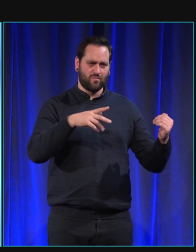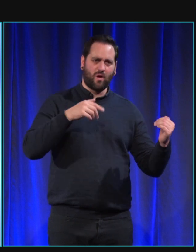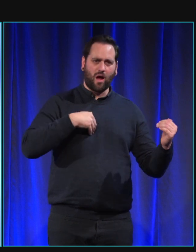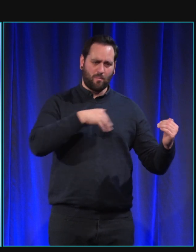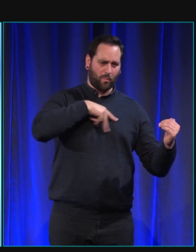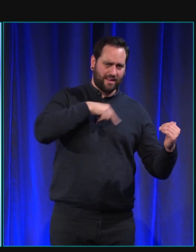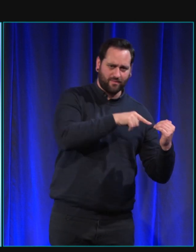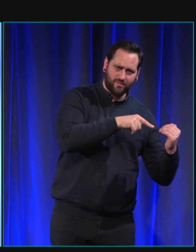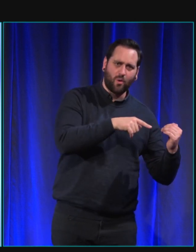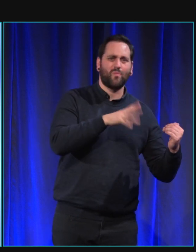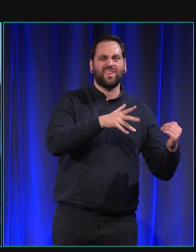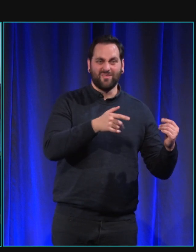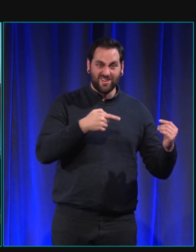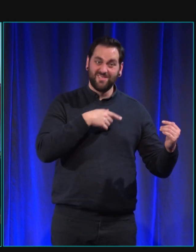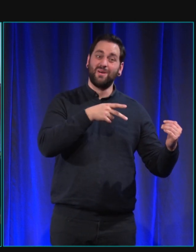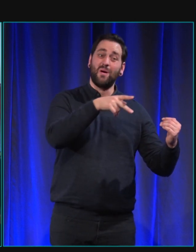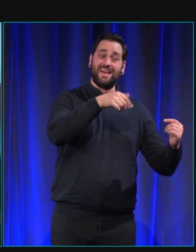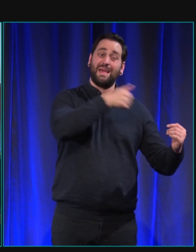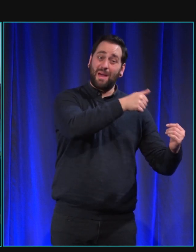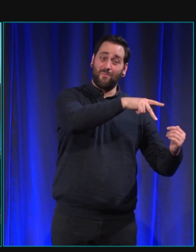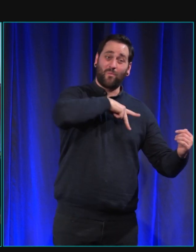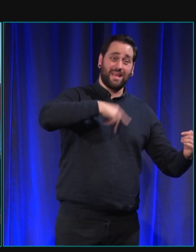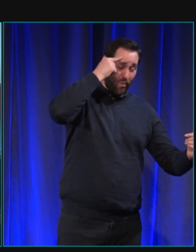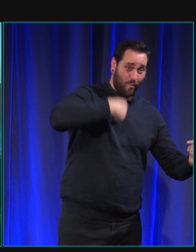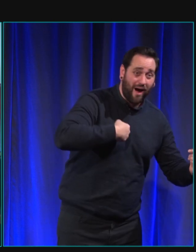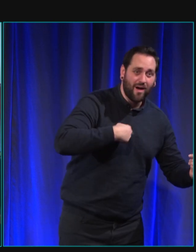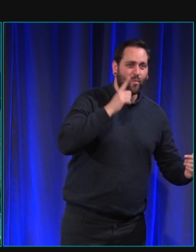parce qu'elle ne laisse personne s'approcher de moi si elle n pas validé la personne